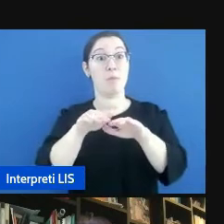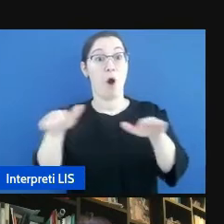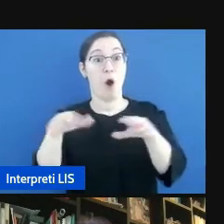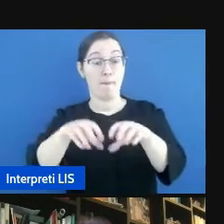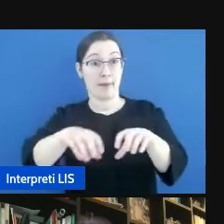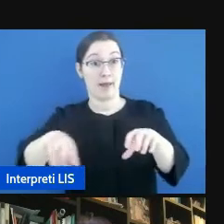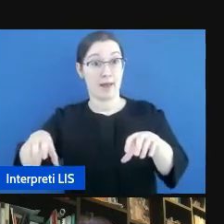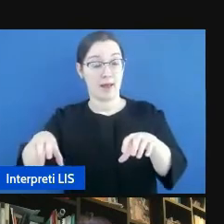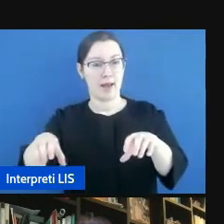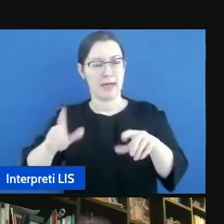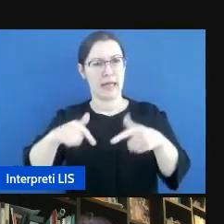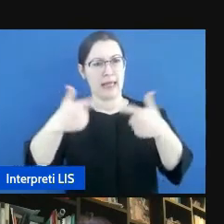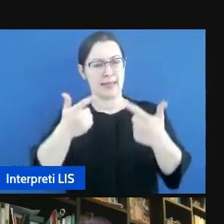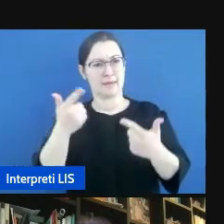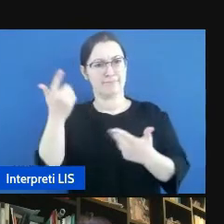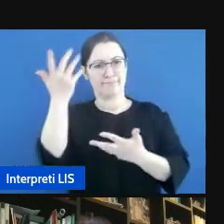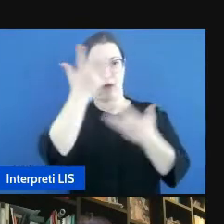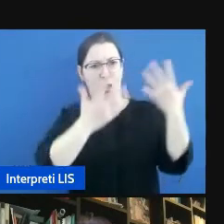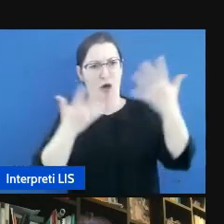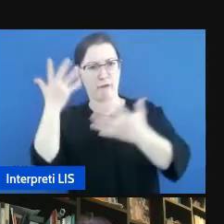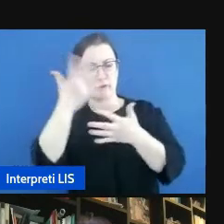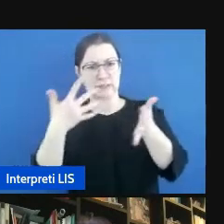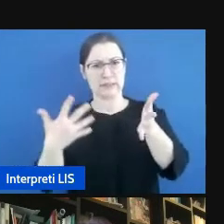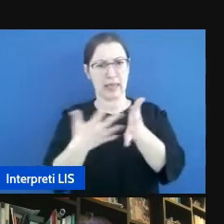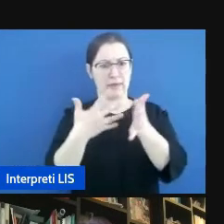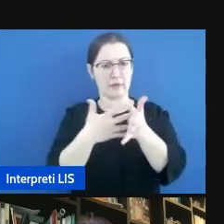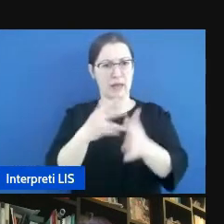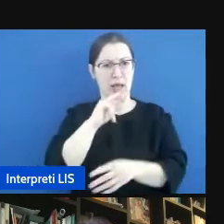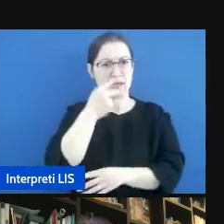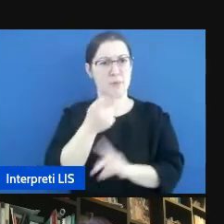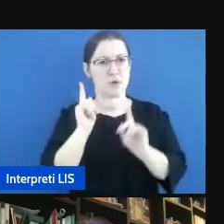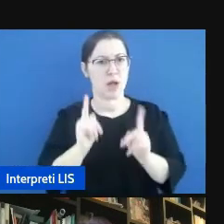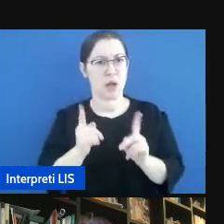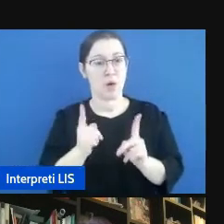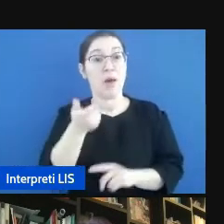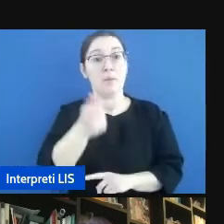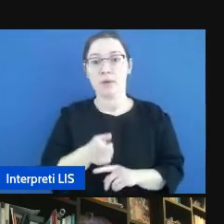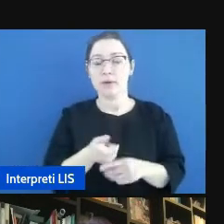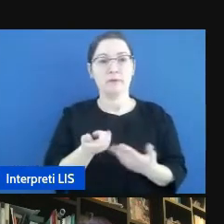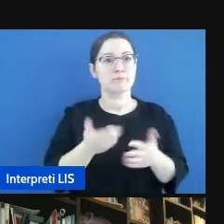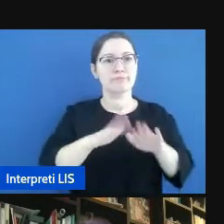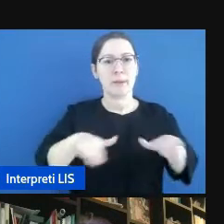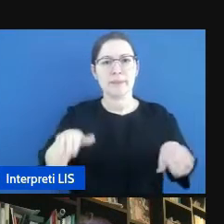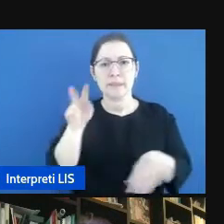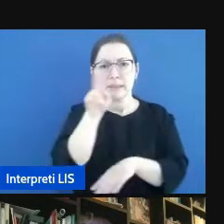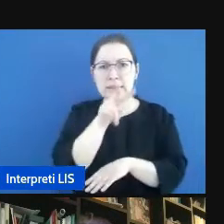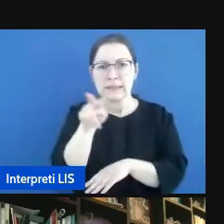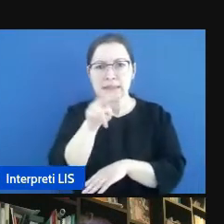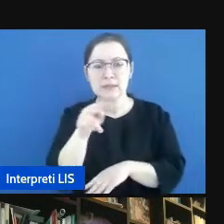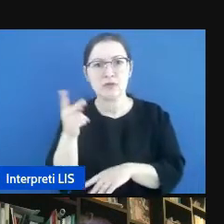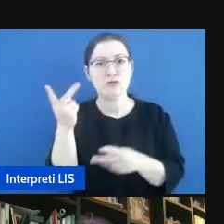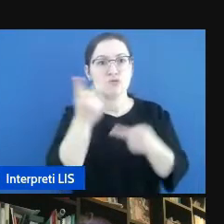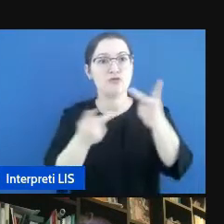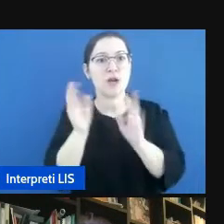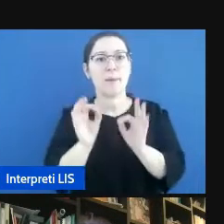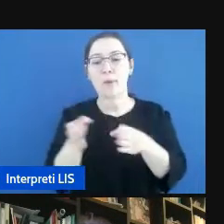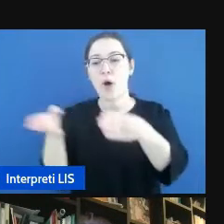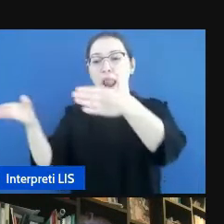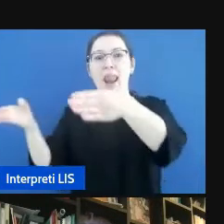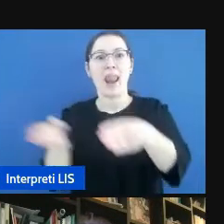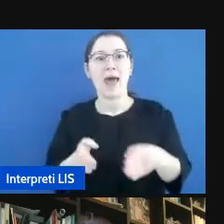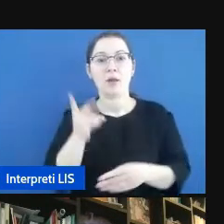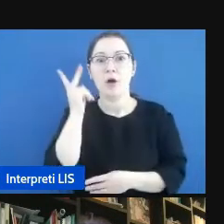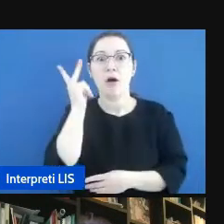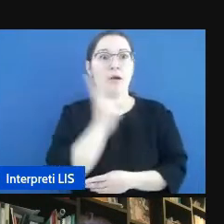e difficoltà di selezione della risposta poiché i partecipanti ad esempio cercavano un letto e non trovandolo hanno